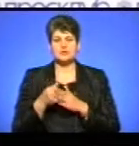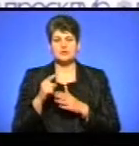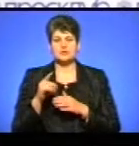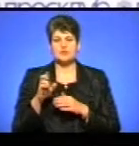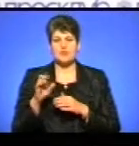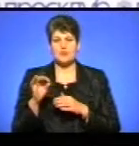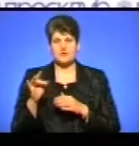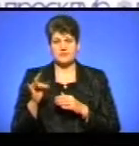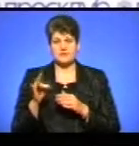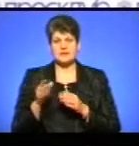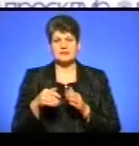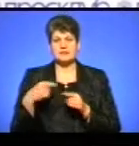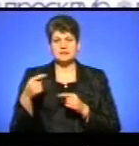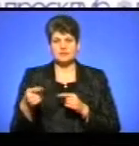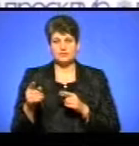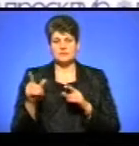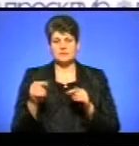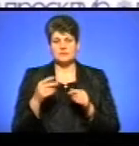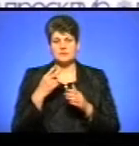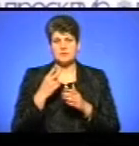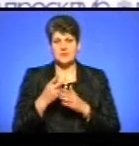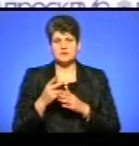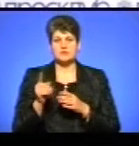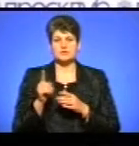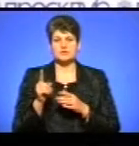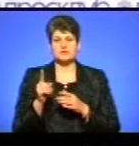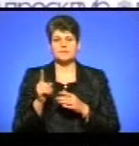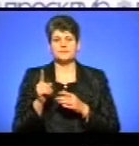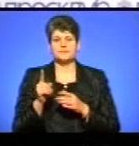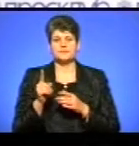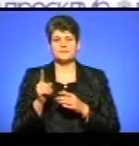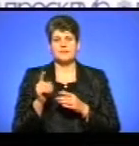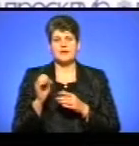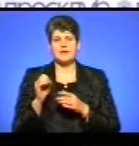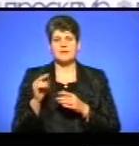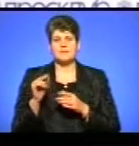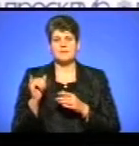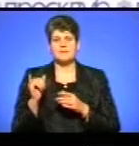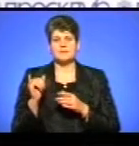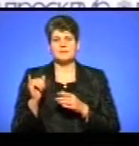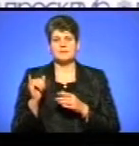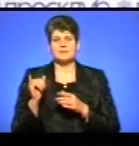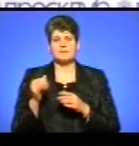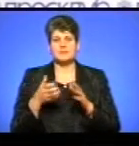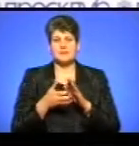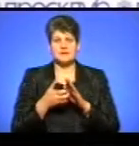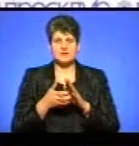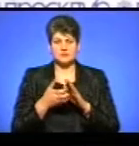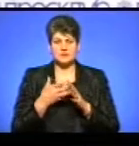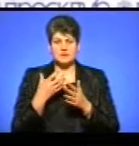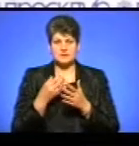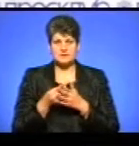слідуючому визі ми бачили, що підрядник, це Технобут-Центр, на недоліки свої